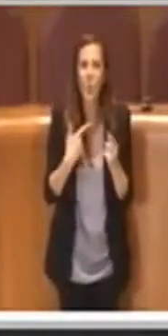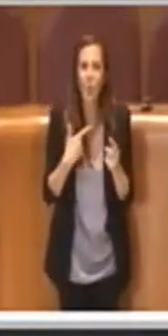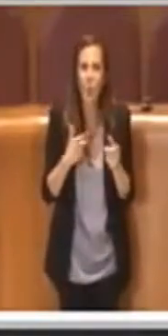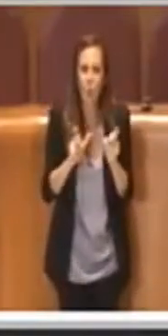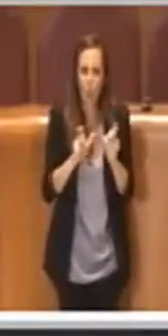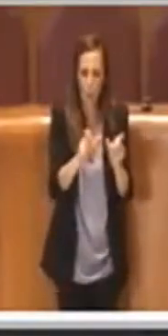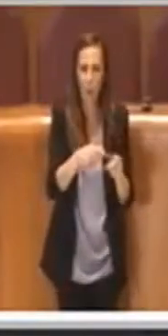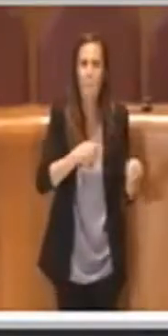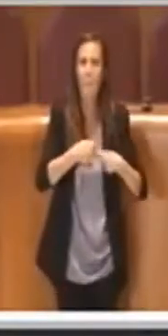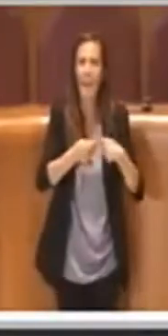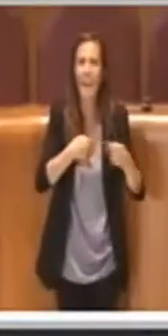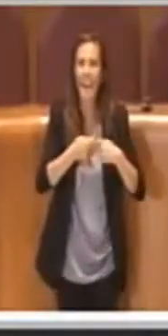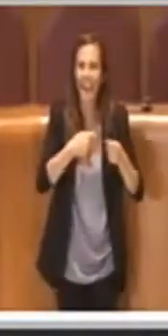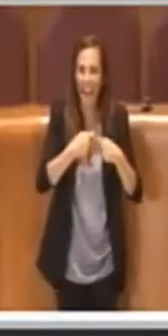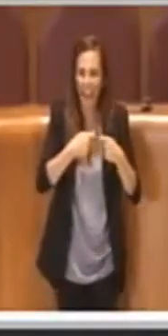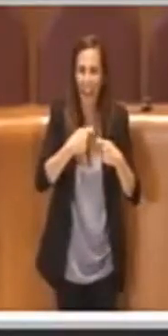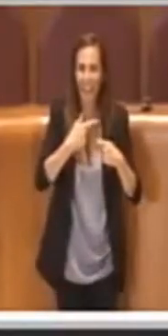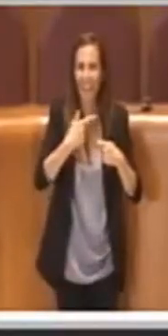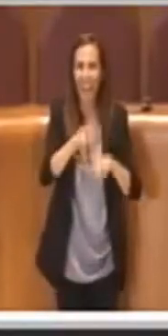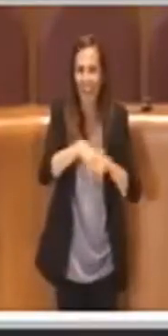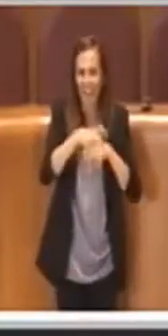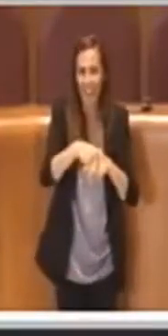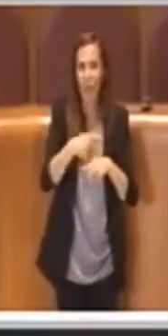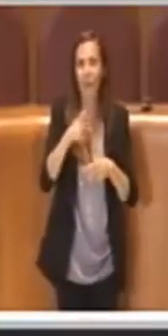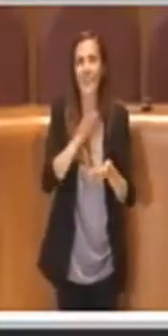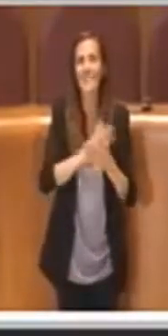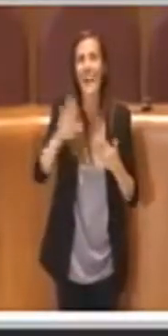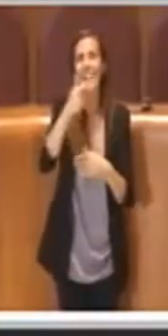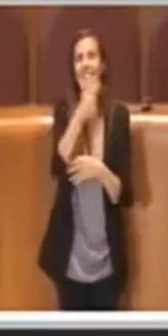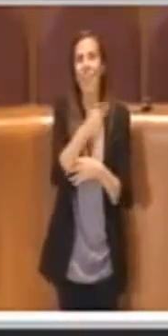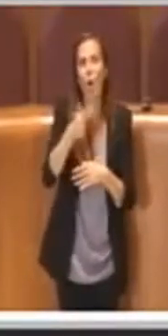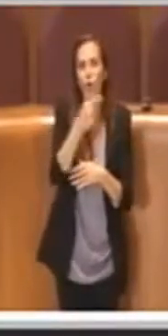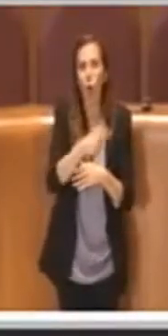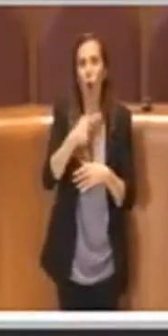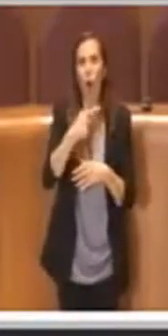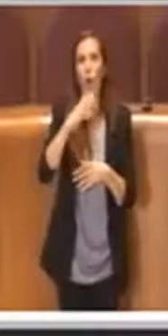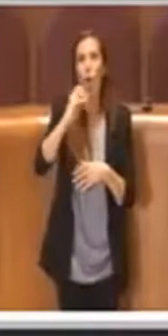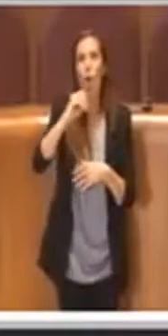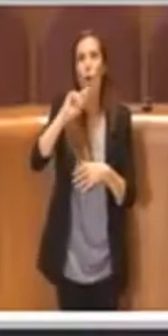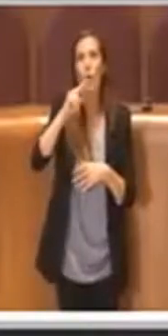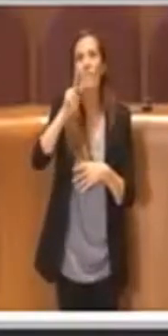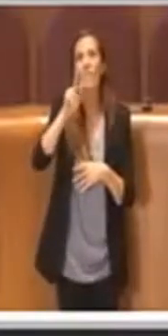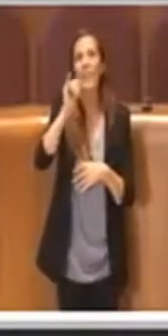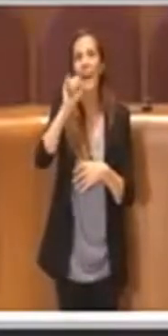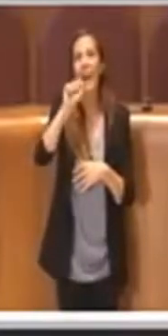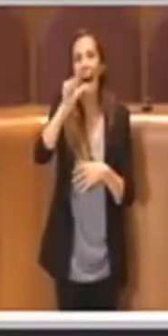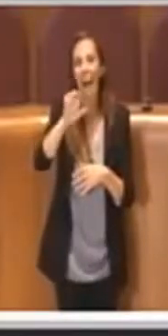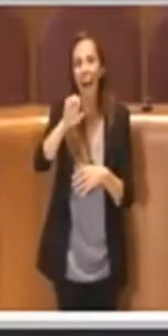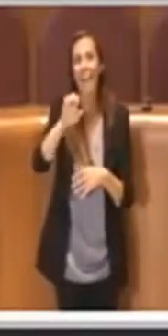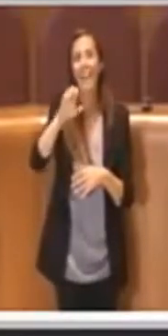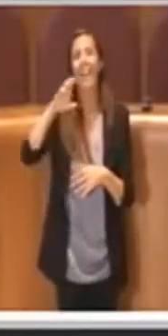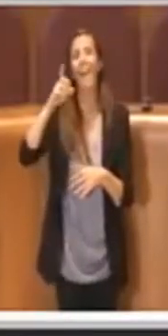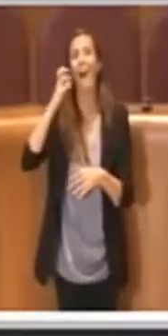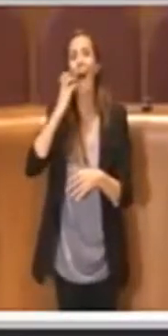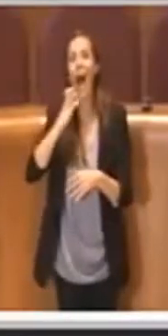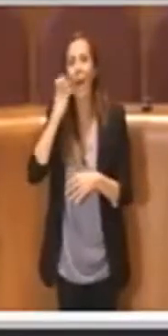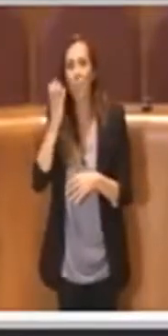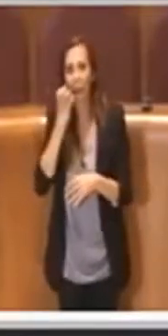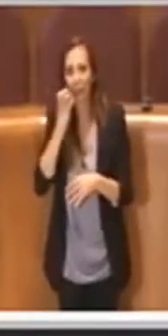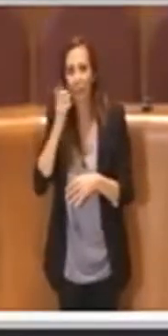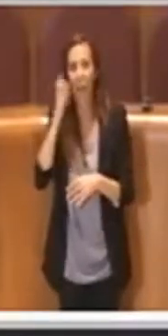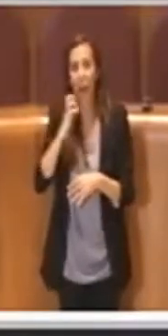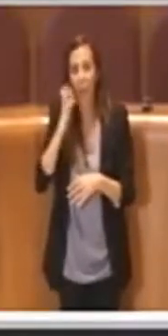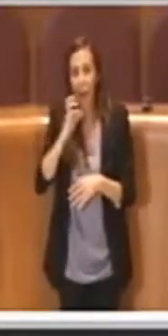tre mercati San Teodoro, Corviale e Garbatella come un